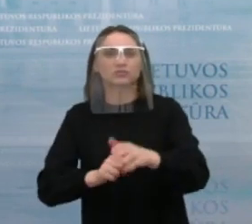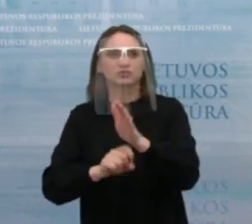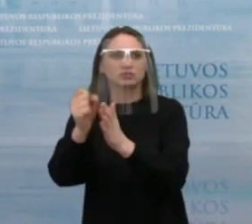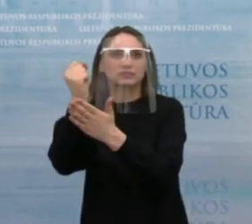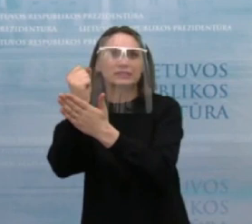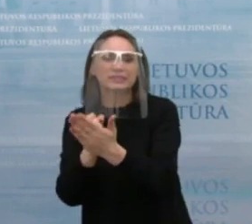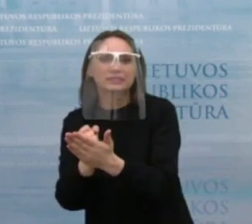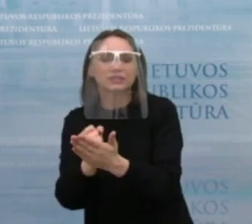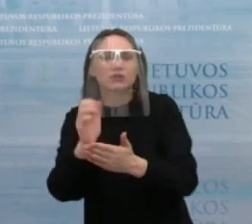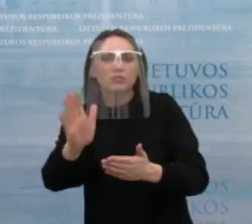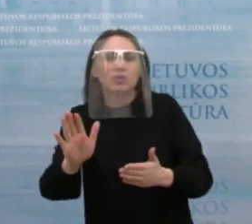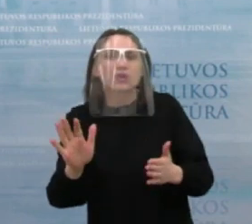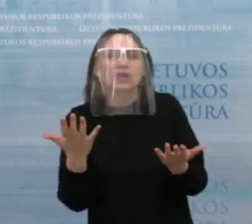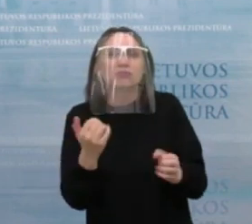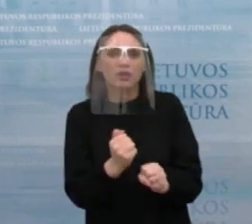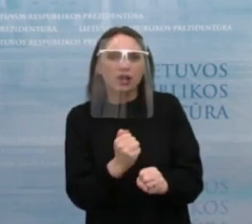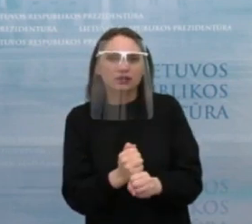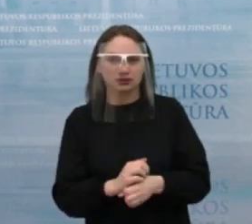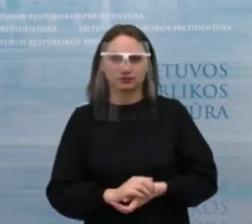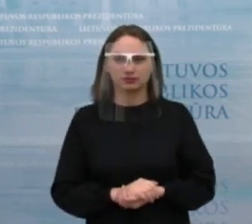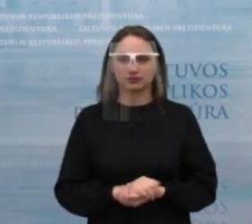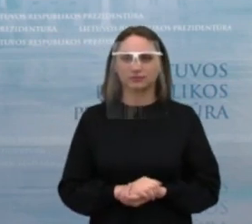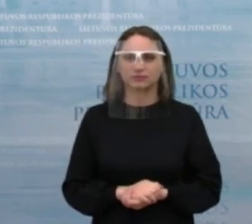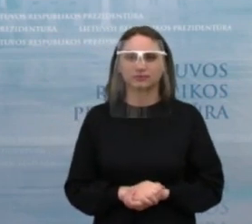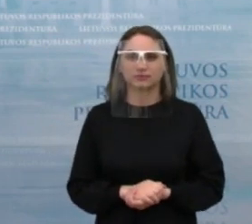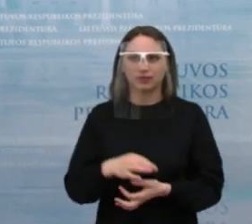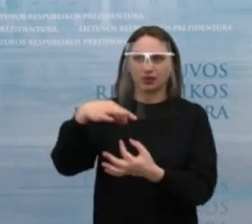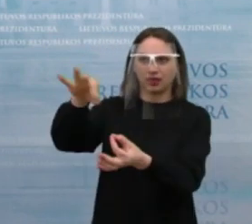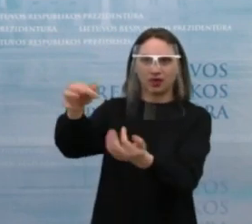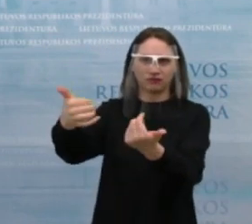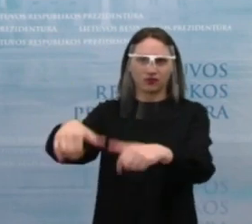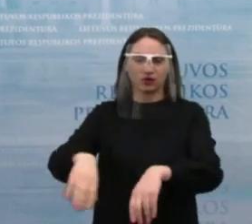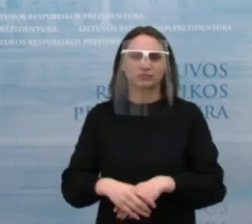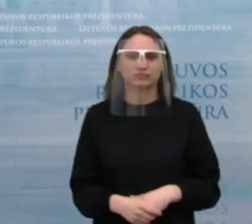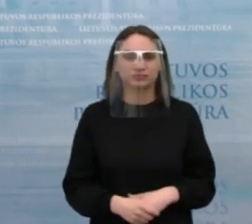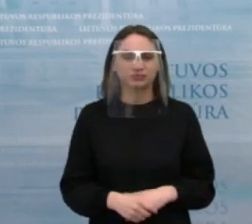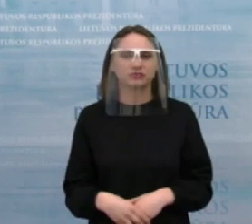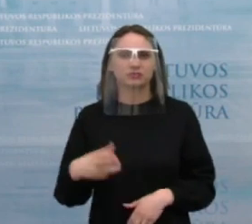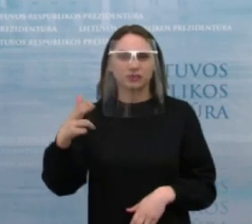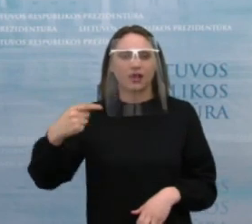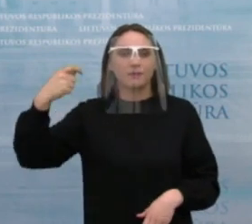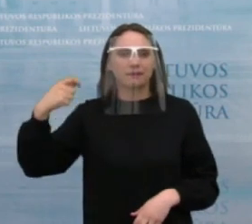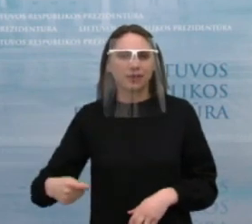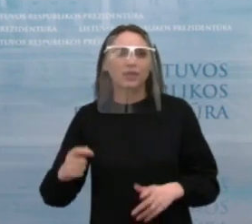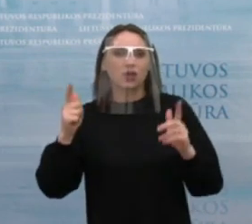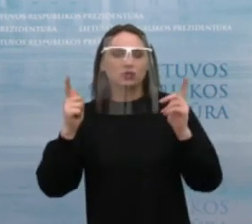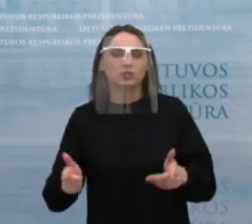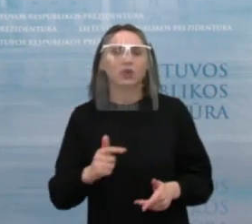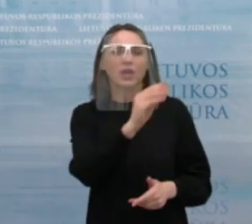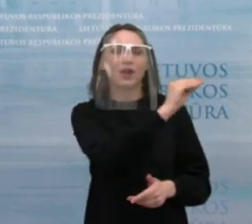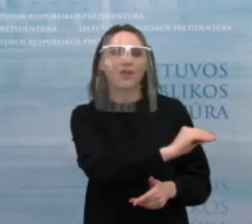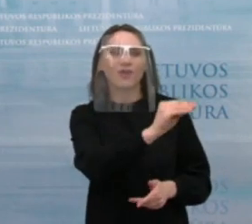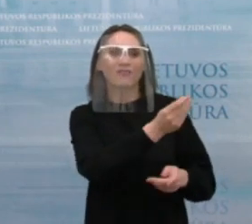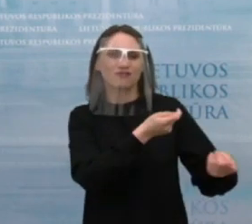pasiūlymų, kad taip nenutiktų? Ačiū. Dėkui už klausimą. Na, prezidentas tikrai aktyviai su Europos